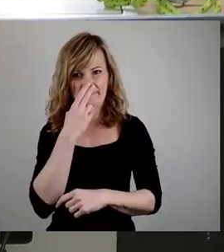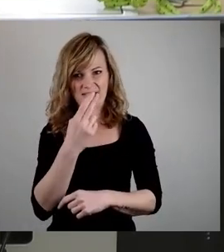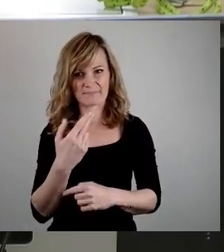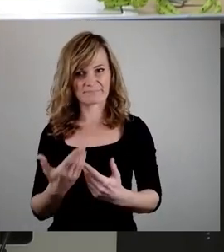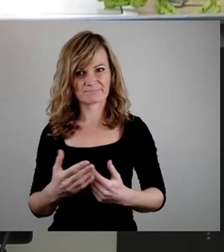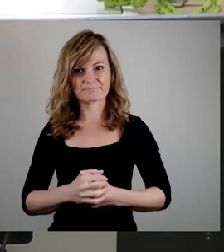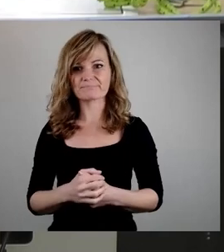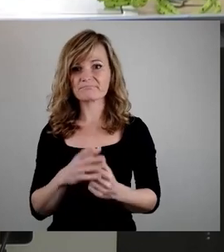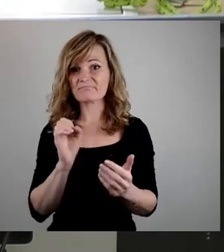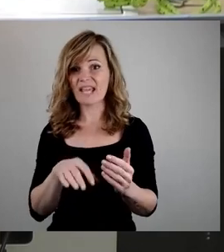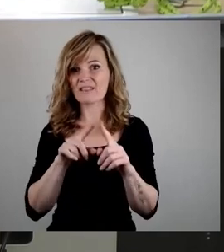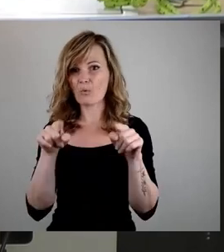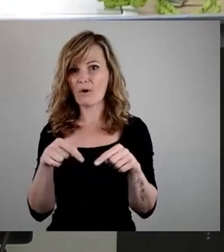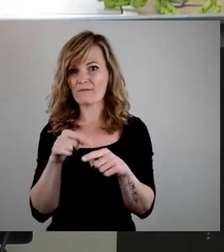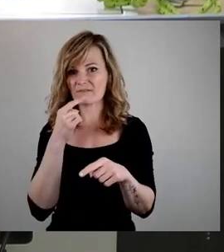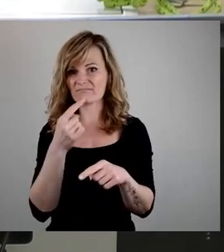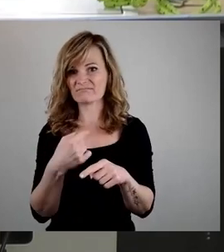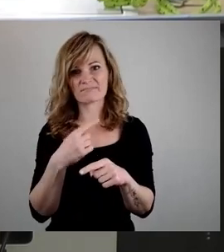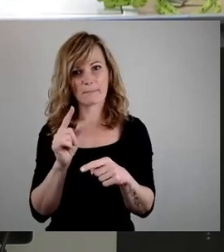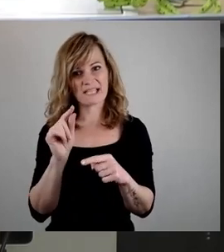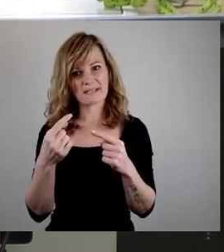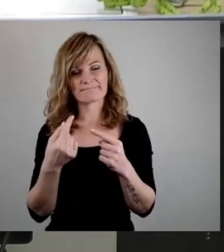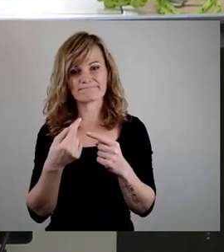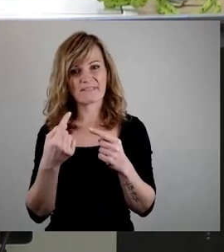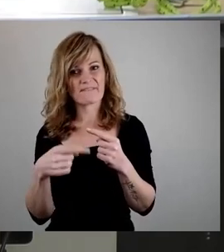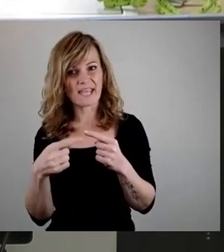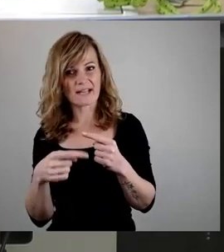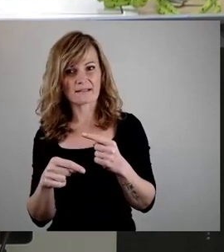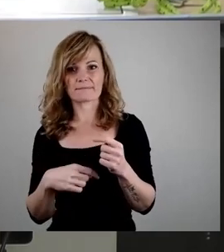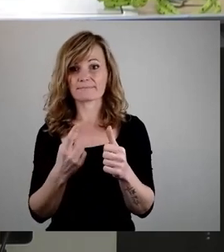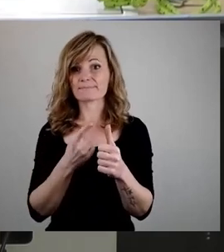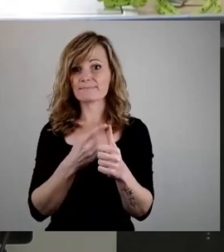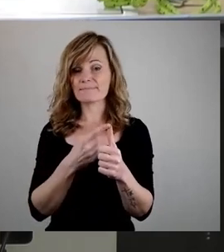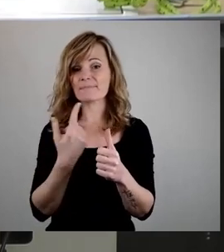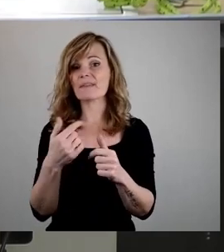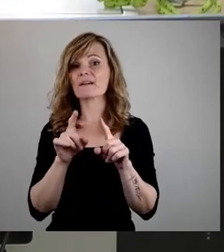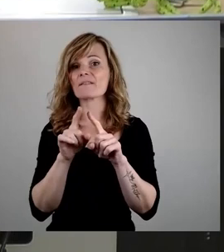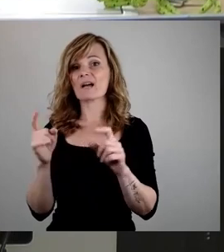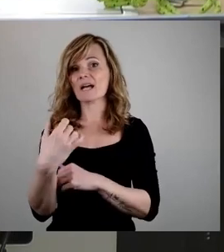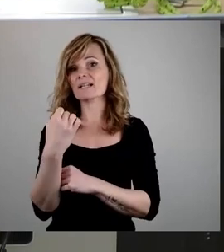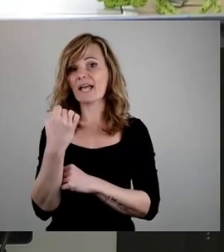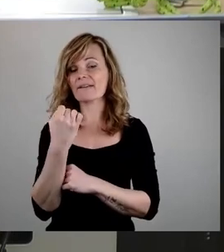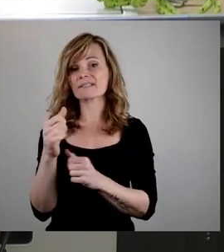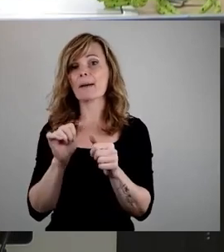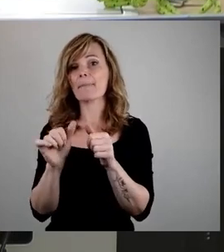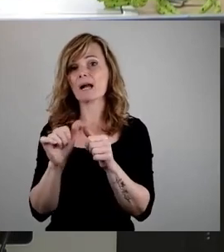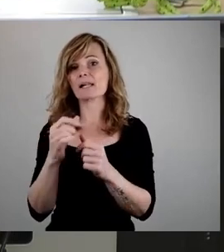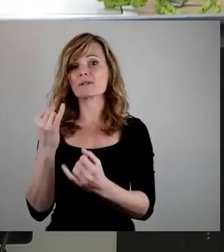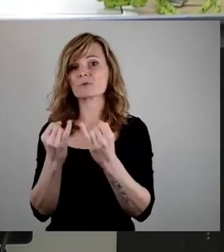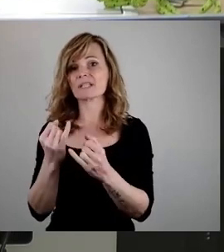Entwurf nicht ausreichend abgebildet. Stichwort 1, Fachkräftemangel, Industrie, Handwerk und Dienstleistung.